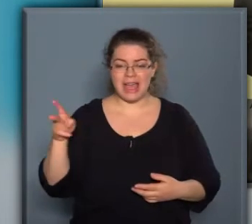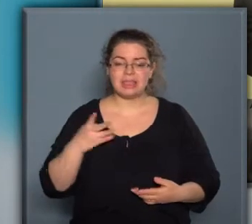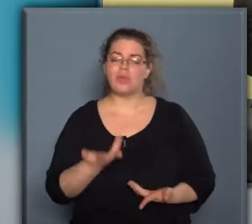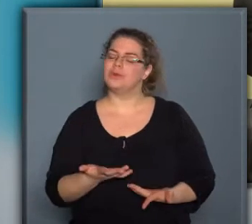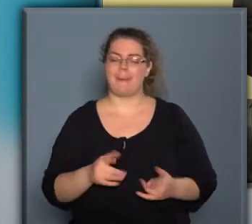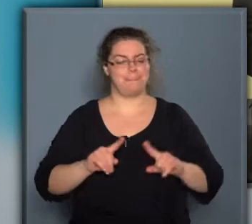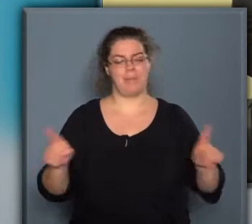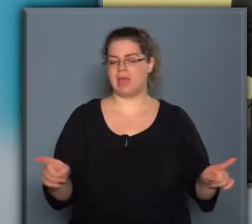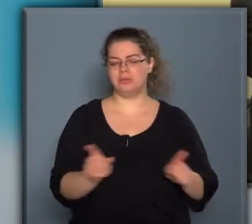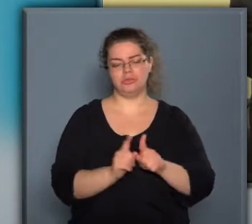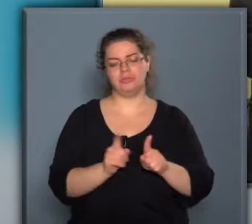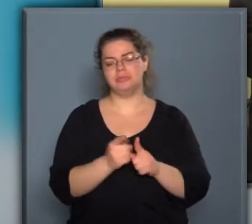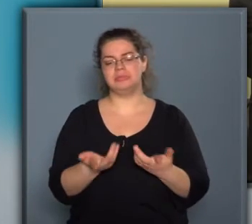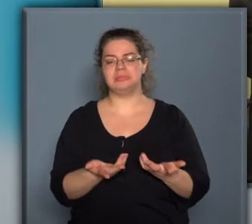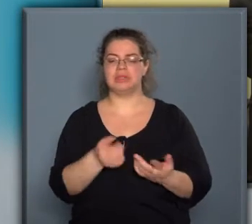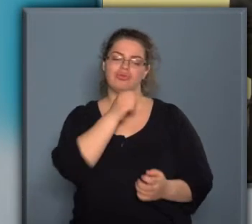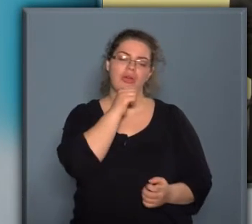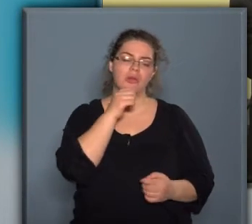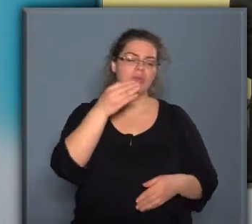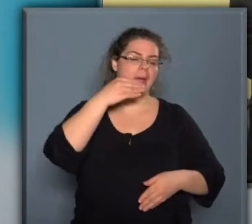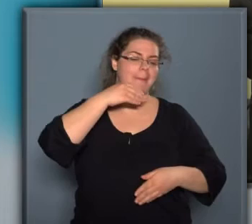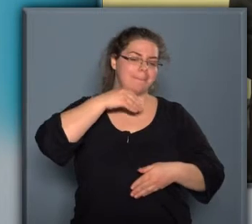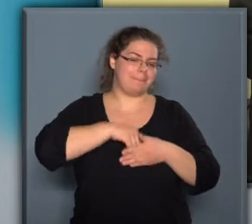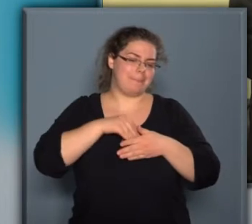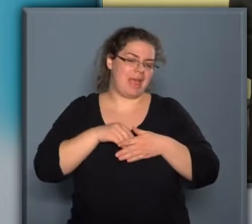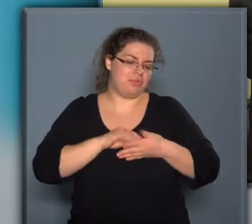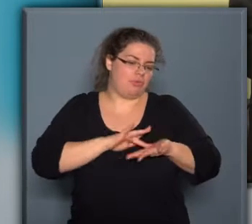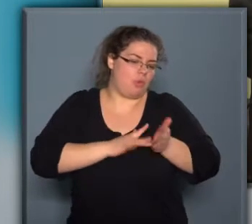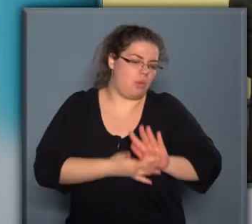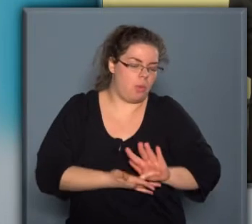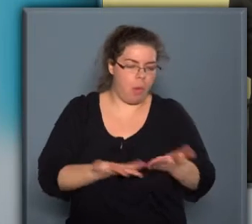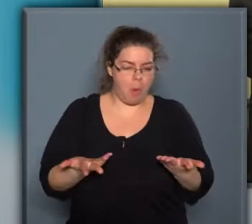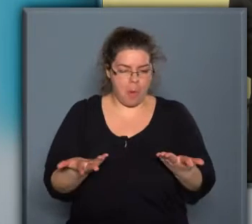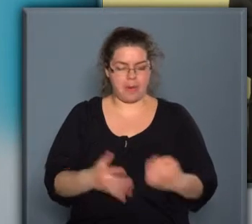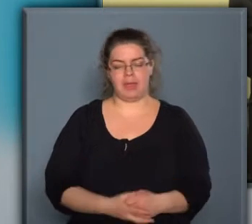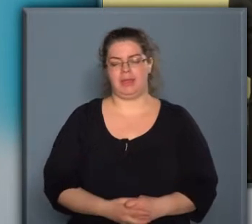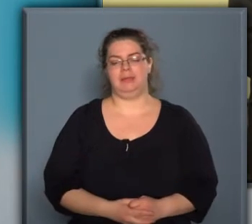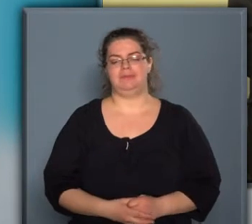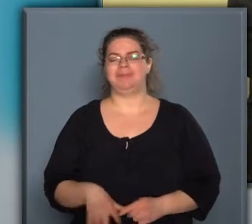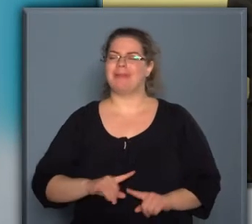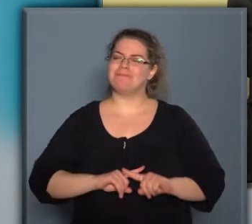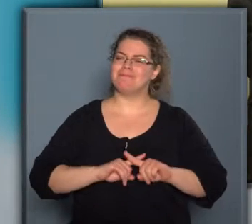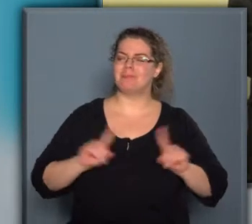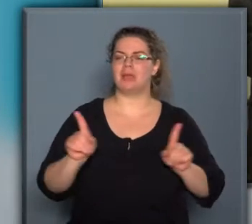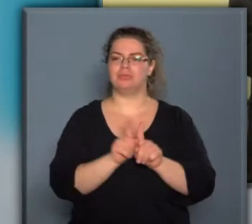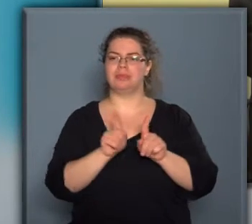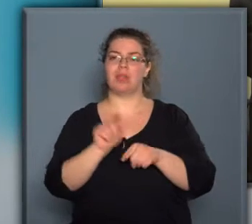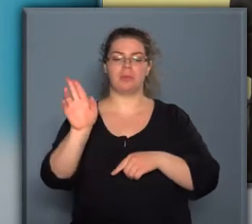nem más, mint Sarolta belsője, ugye nem más, mint az a